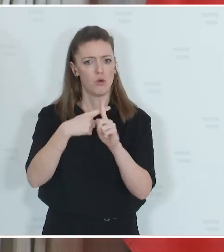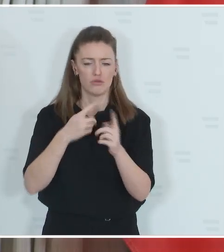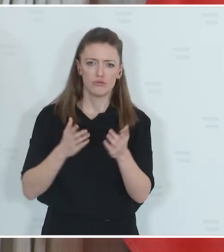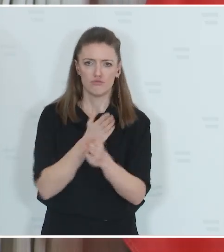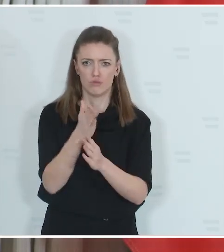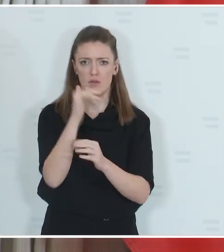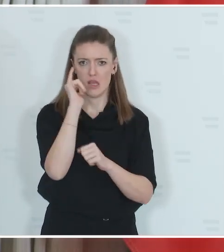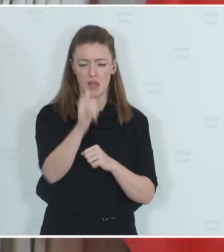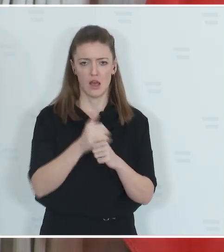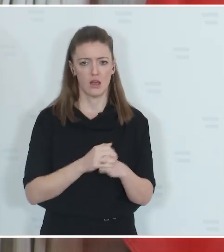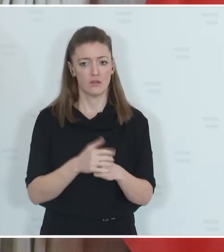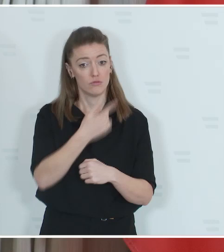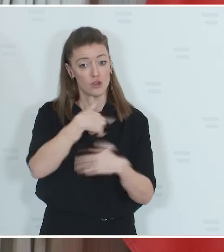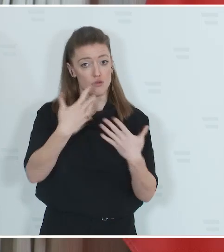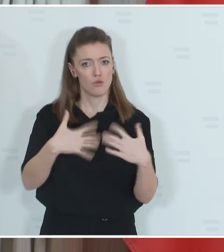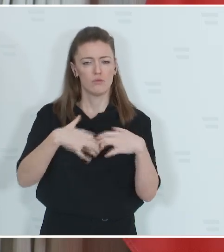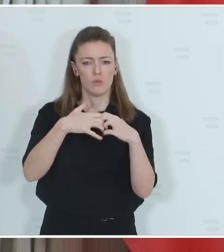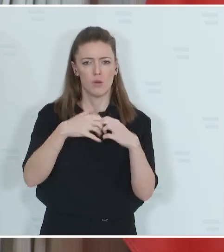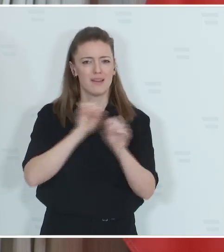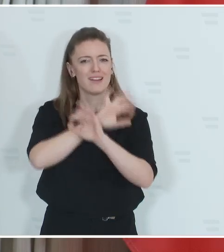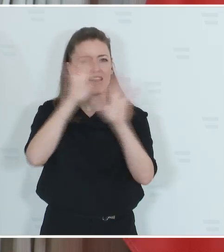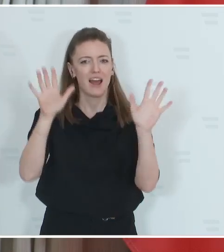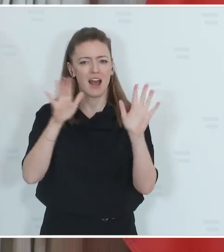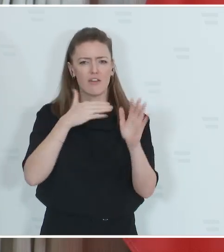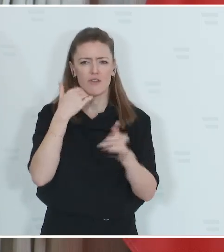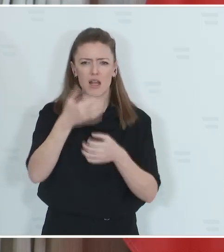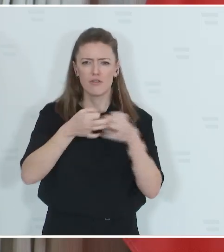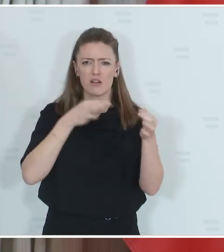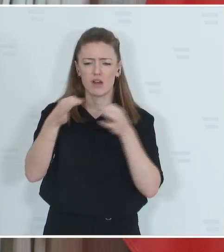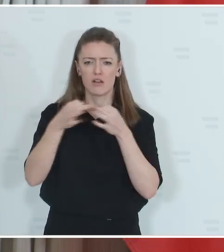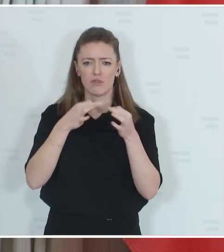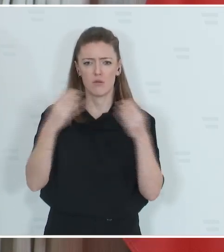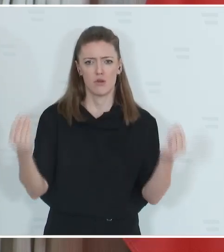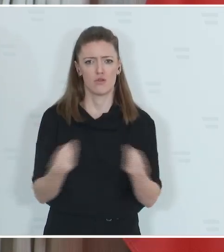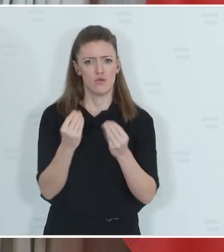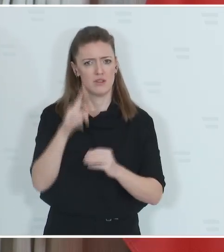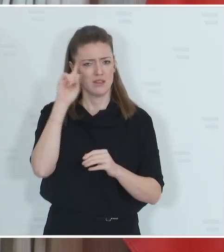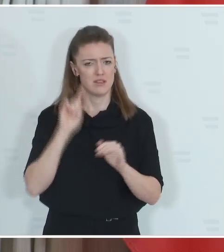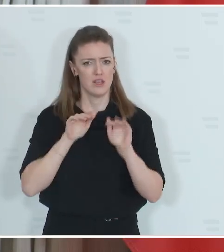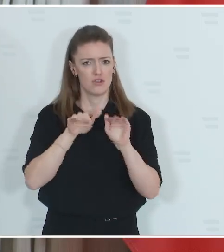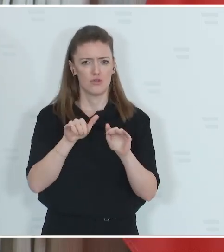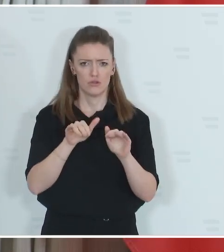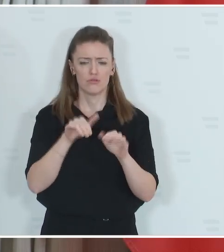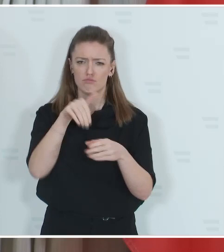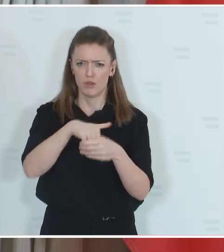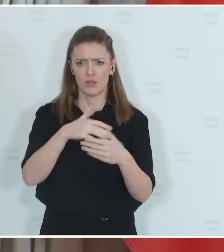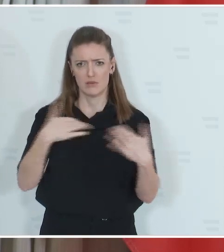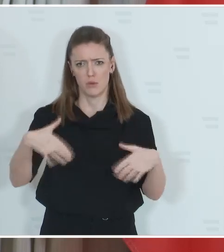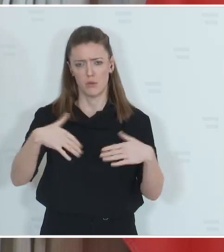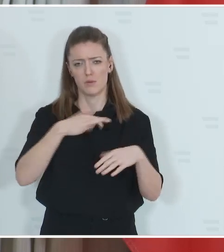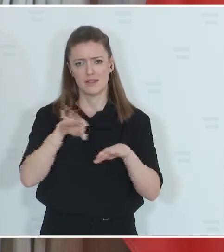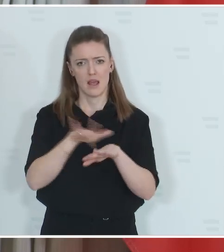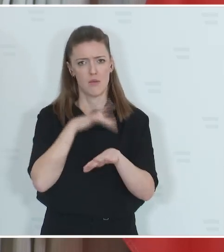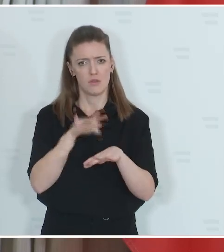Wir schaffen Klarheit in ganz vielen Fragen, weil Tierschutz ist natürlich ein sehr emotionales Thema auch